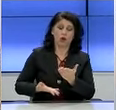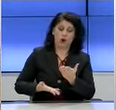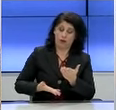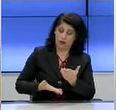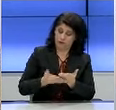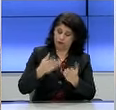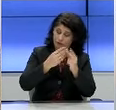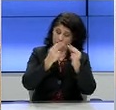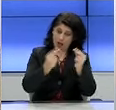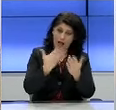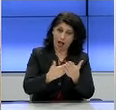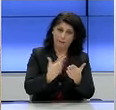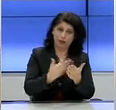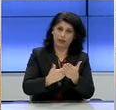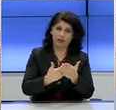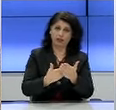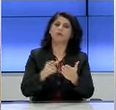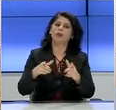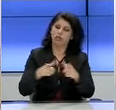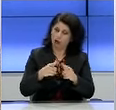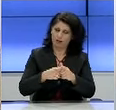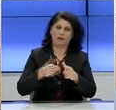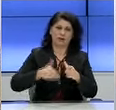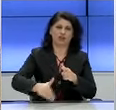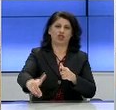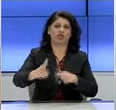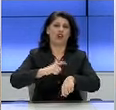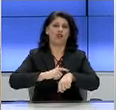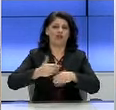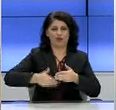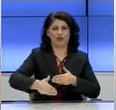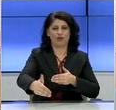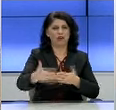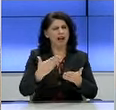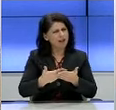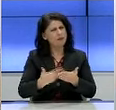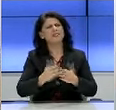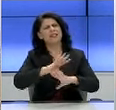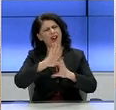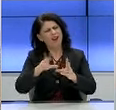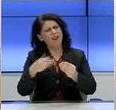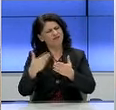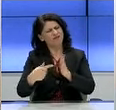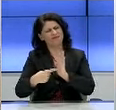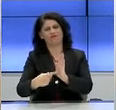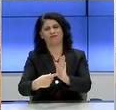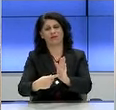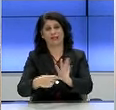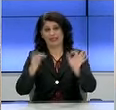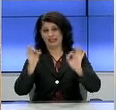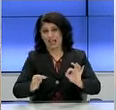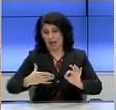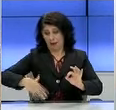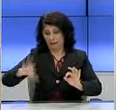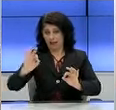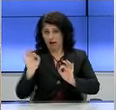και έχουν μέσα στον χρόνο δοκιμαστεί για την αποτελεσματικότητά τους. Το αποδεικνύουν τα στοιχεία. Χαρακτηστικά αναφέρω ότι από την